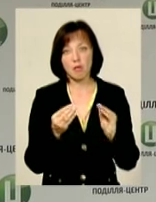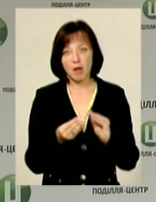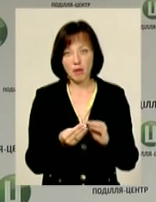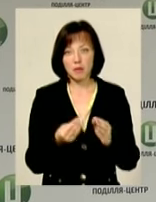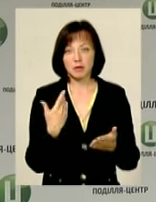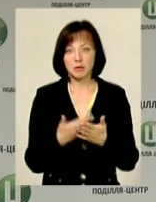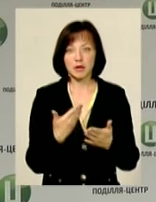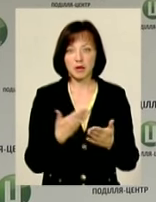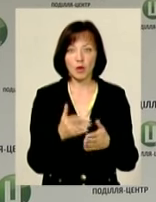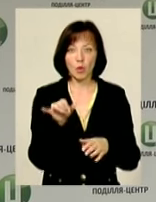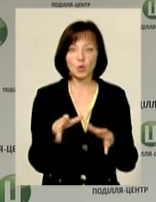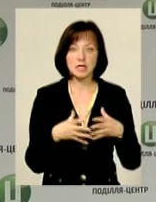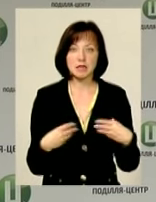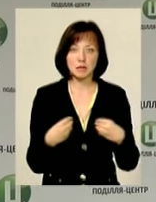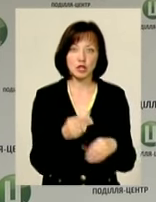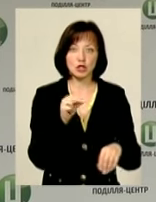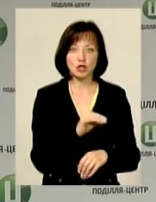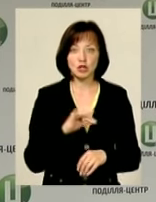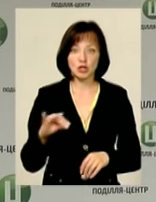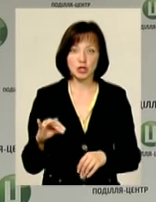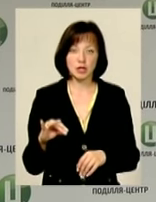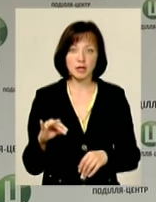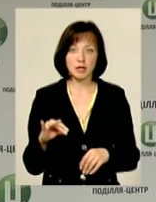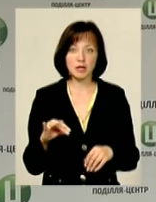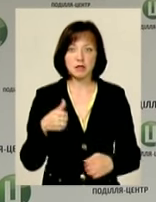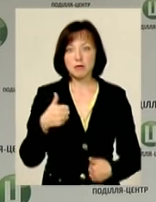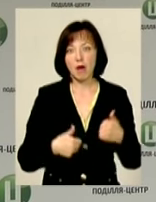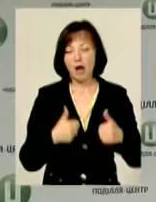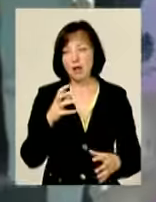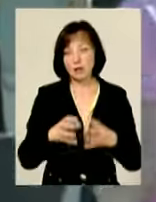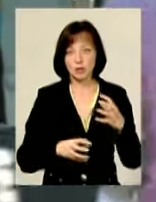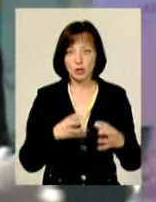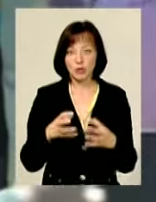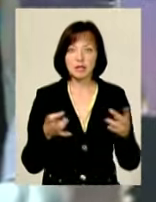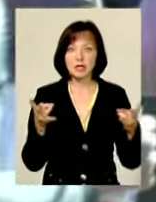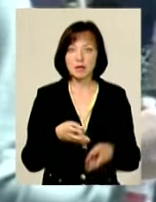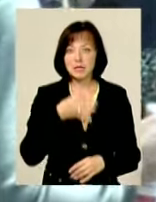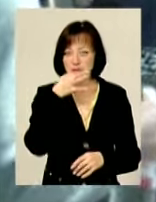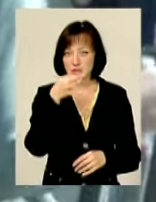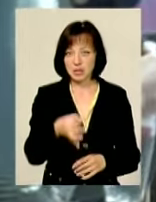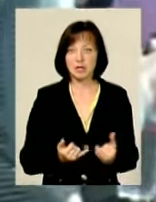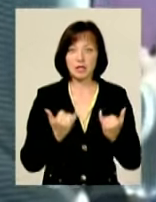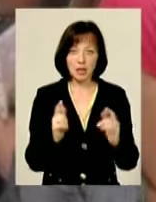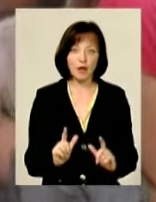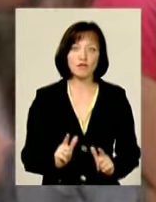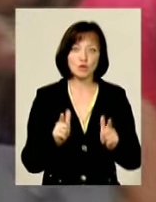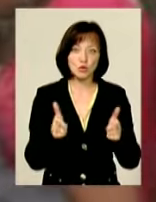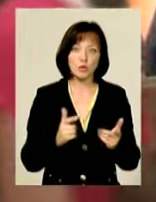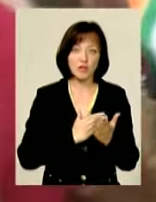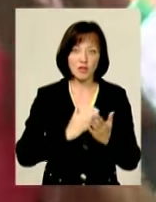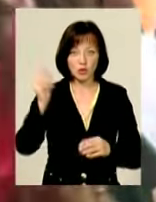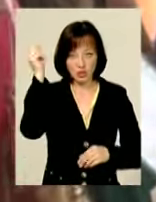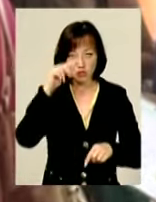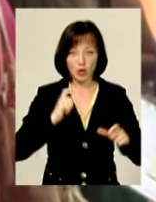проблема, допустимо, у сім'ї чи якісь змагання міжнародні Варто зазначити, що для вступу до вищого навчального